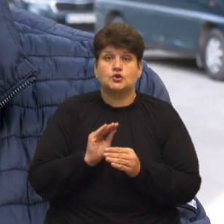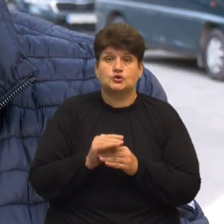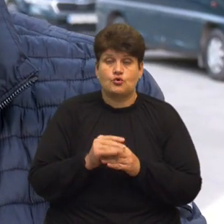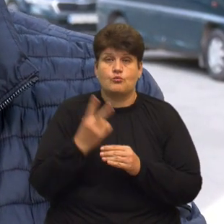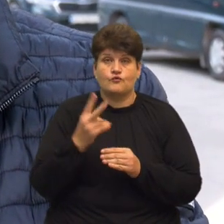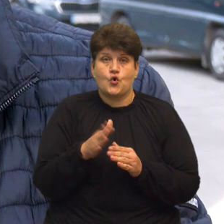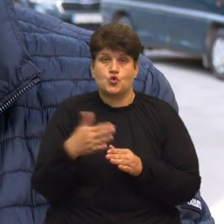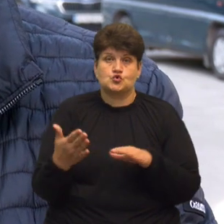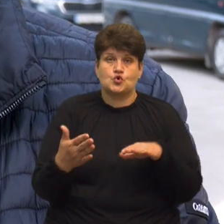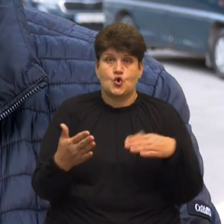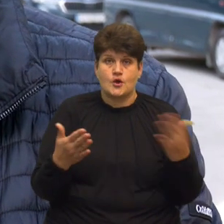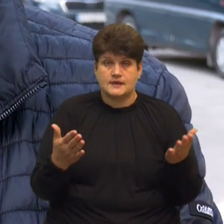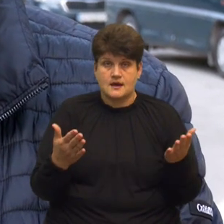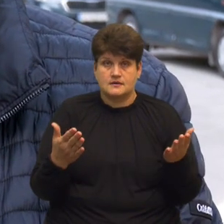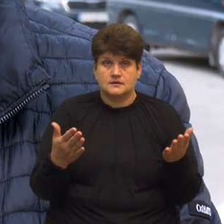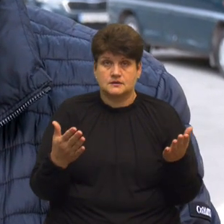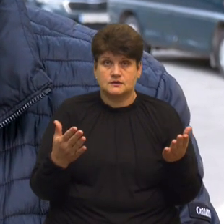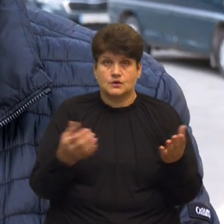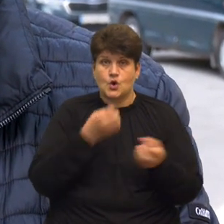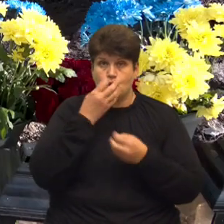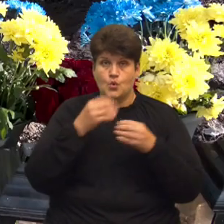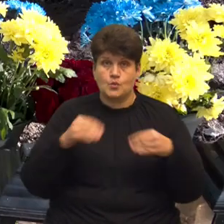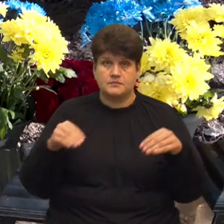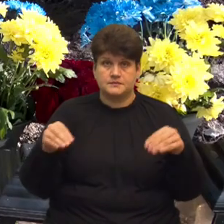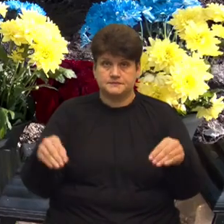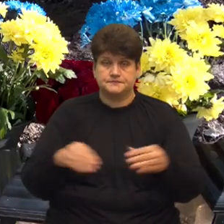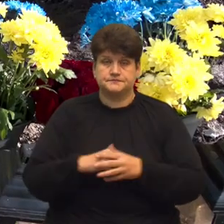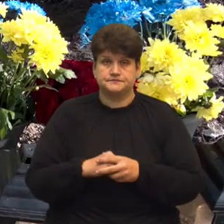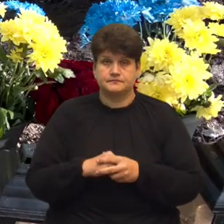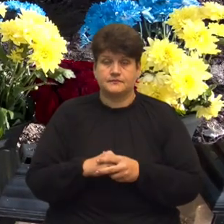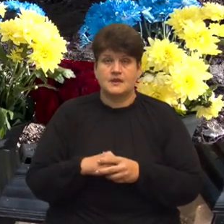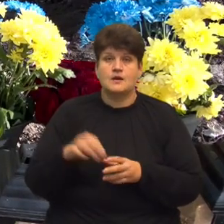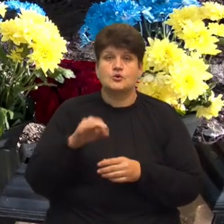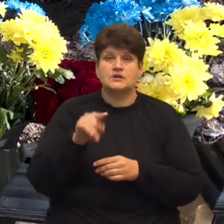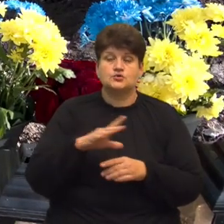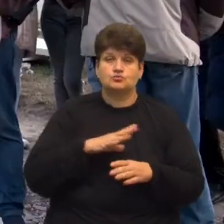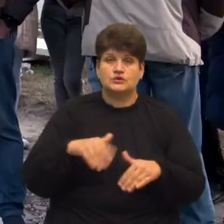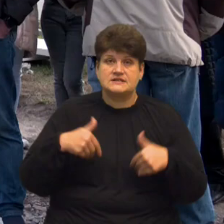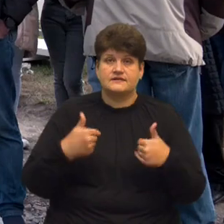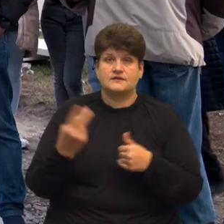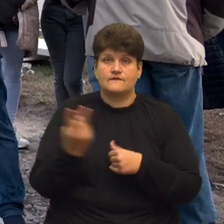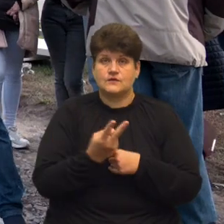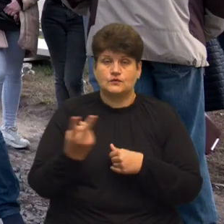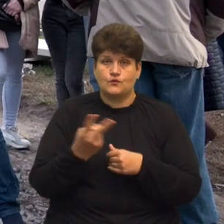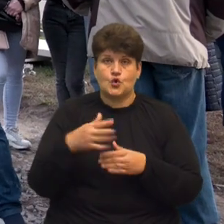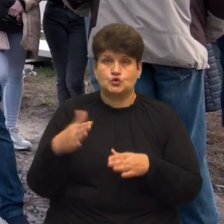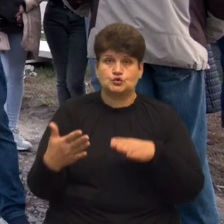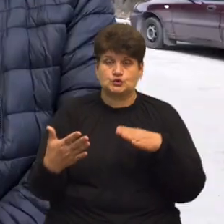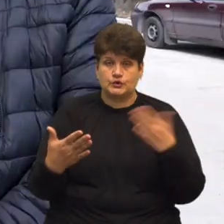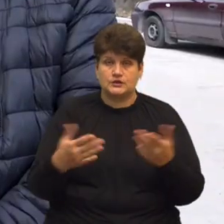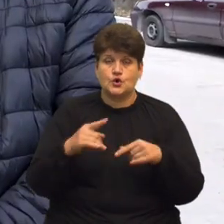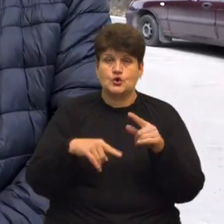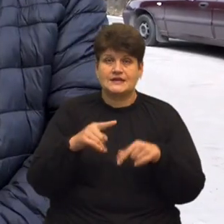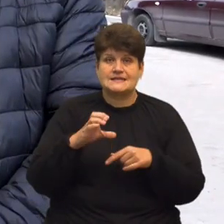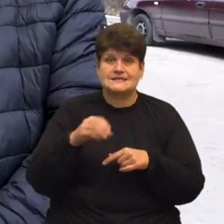сторонах клумби на зелені насадження Про те, що були звернення від двох сторон, родини стадників та комунального